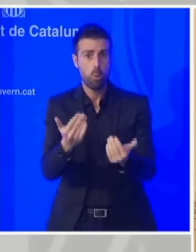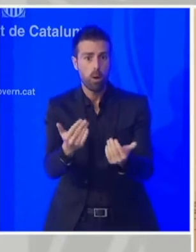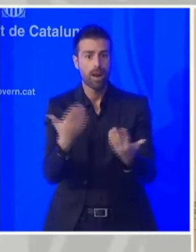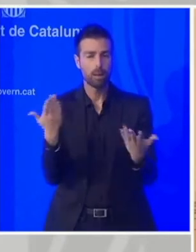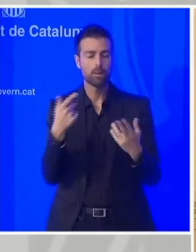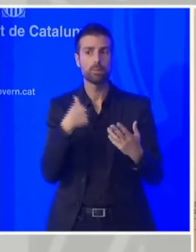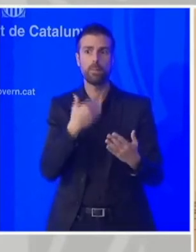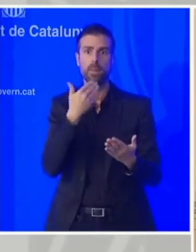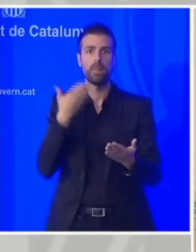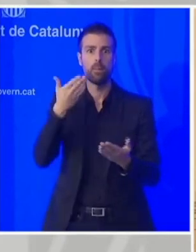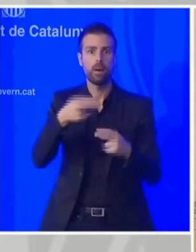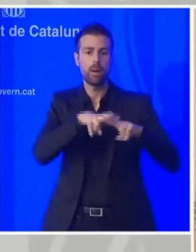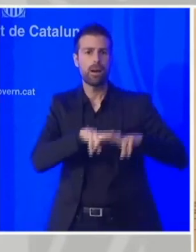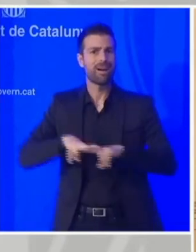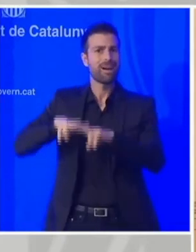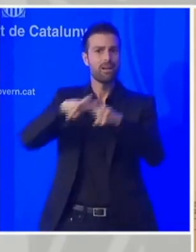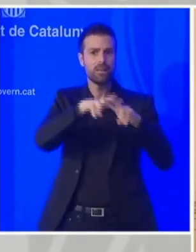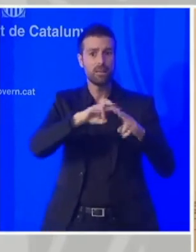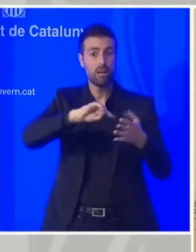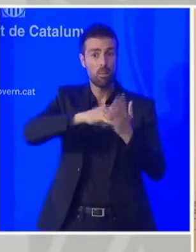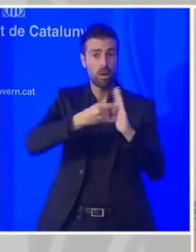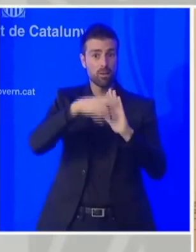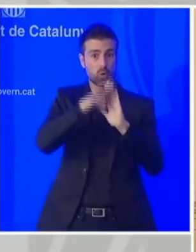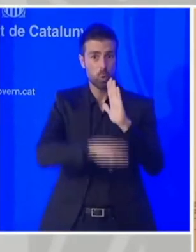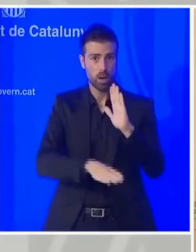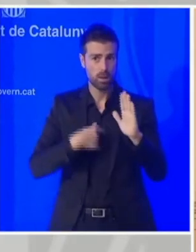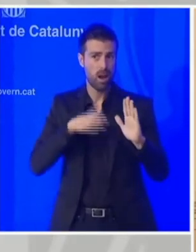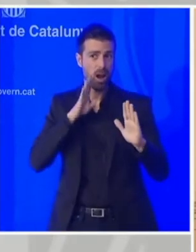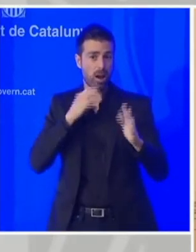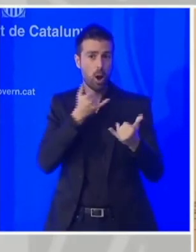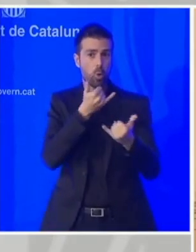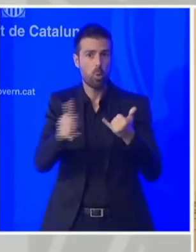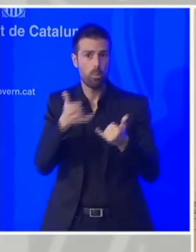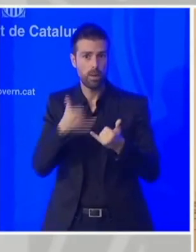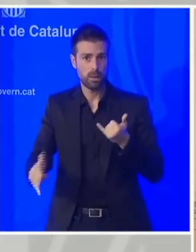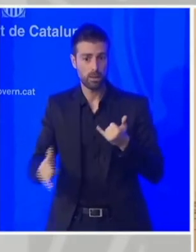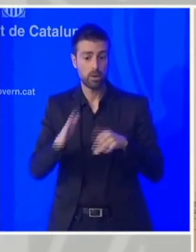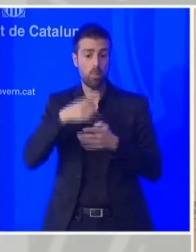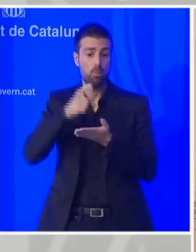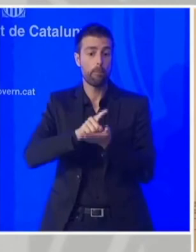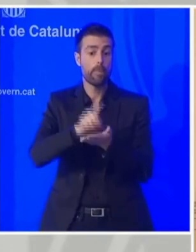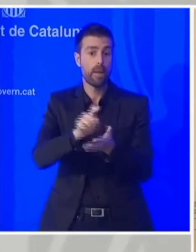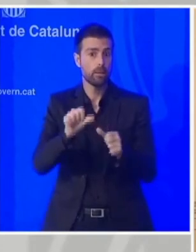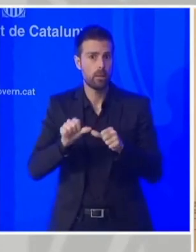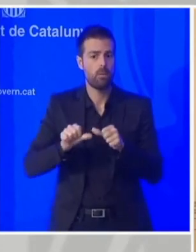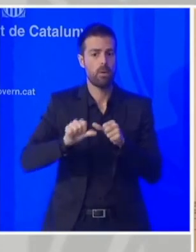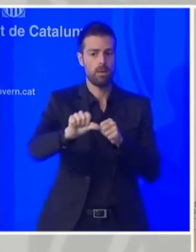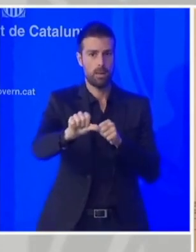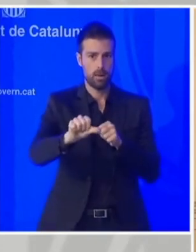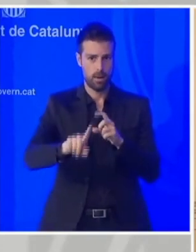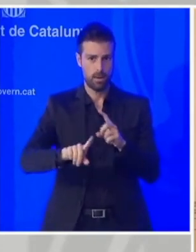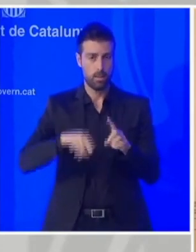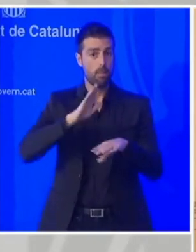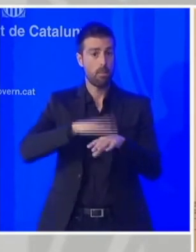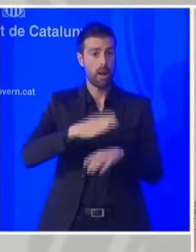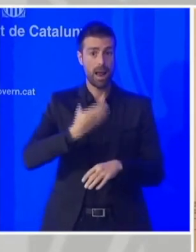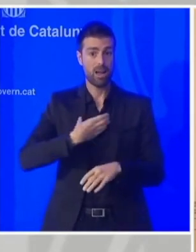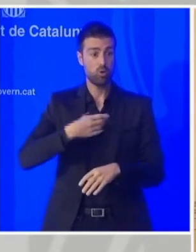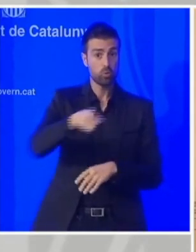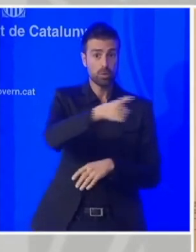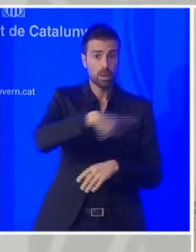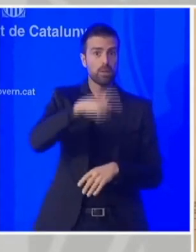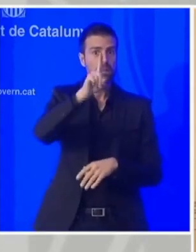aquestes possibles mesures compensatòries amb els propers mesos i que els propis ajuntaments també puguem quantificar